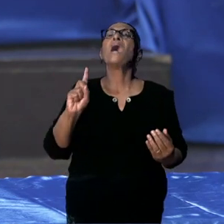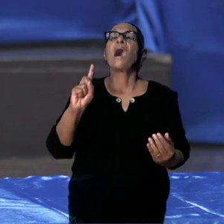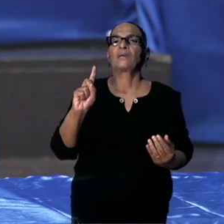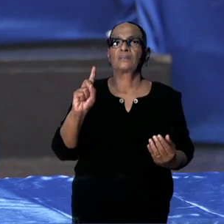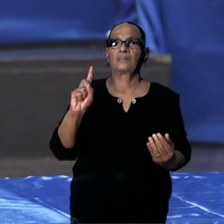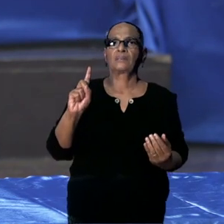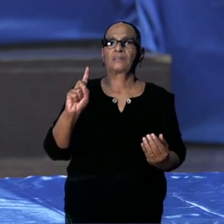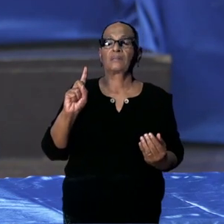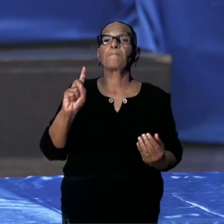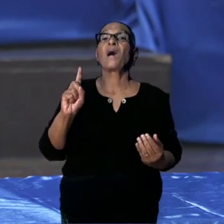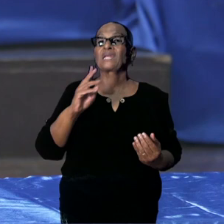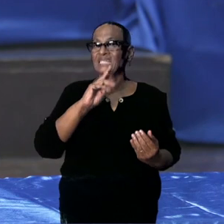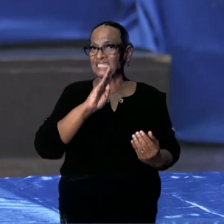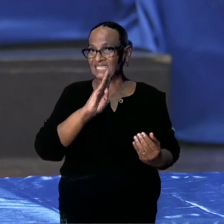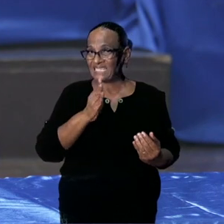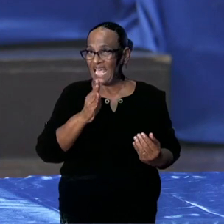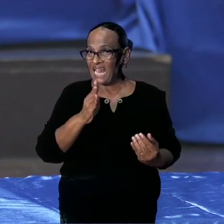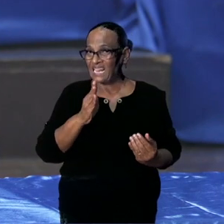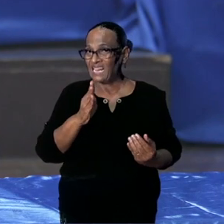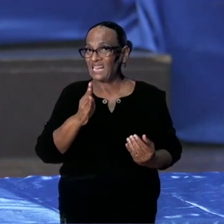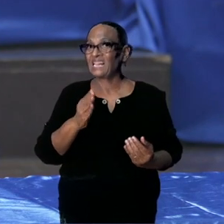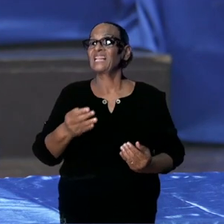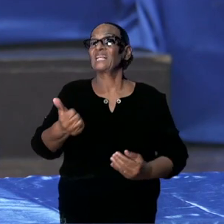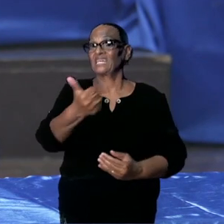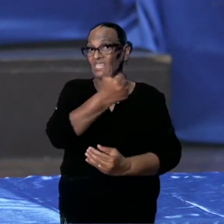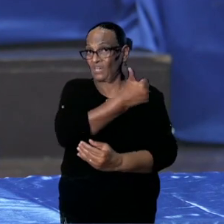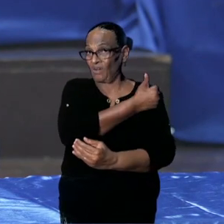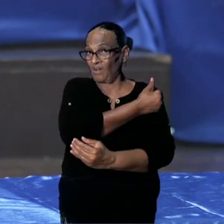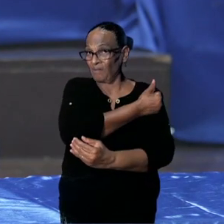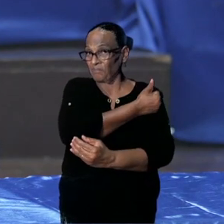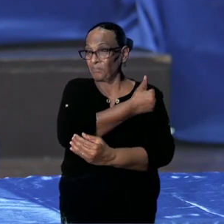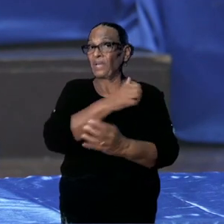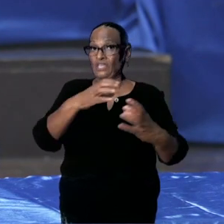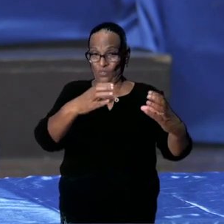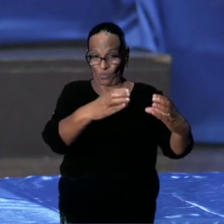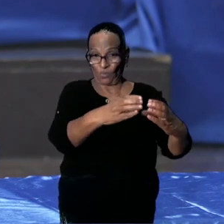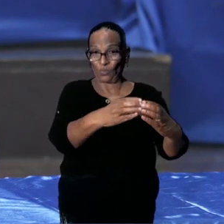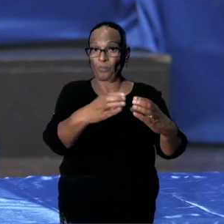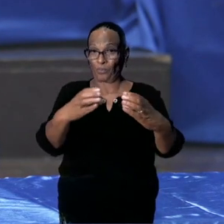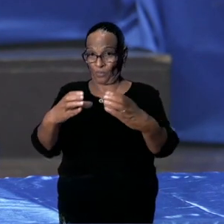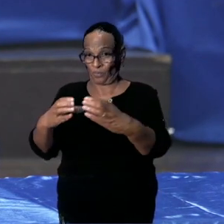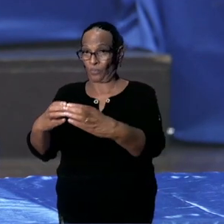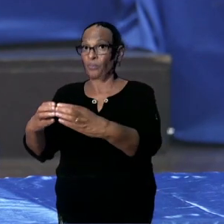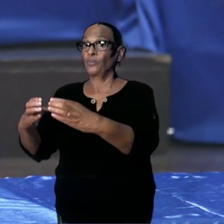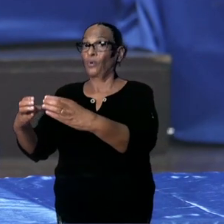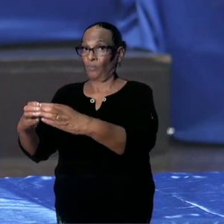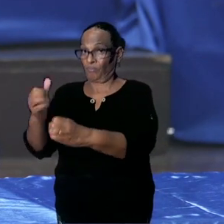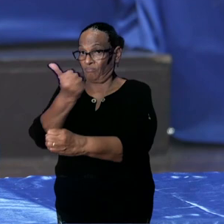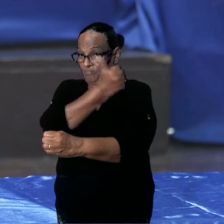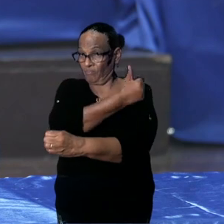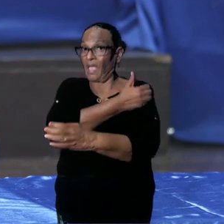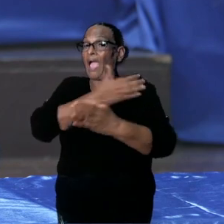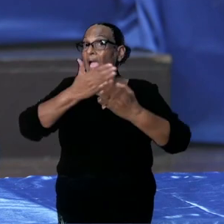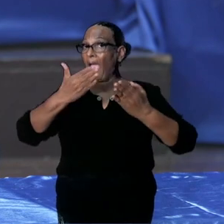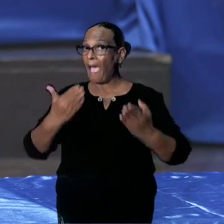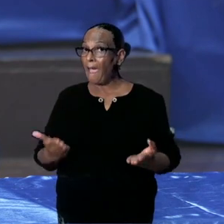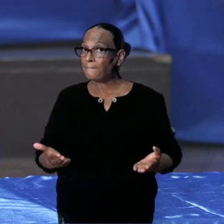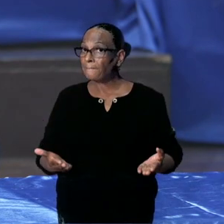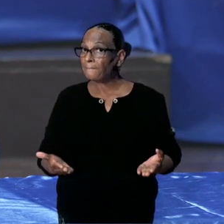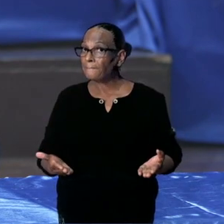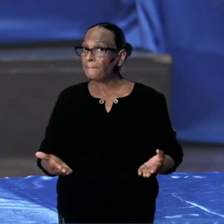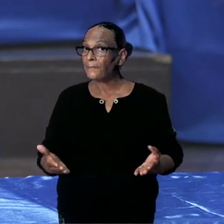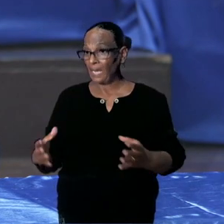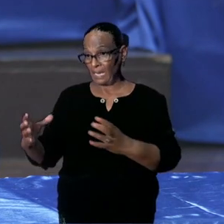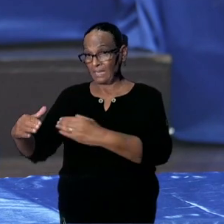stel die COVID-vaccins, wanneer je je risicogroep al hebt gevaccineerd, ter beschikking voor verkoop